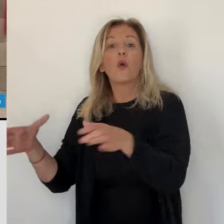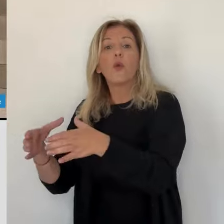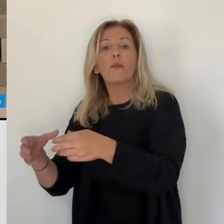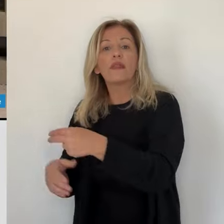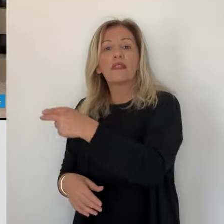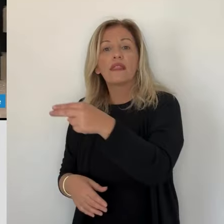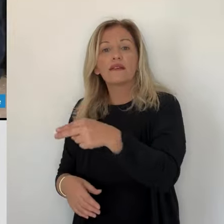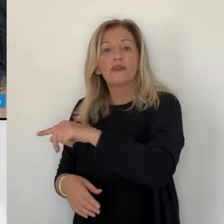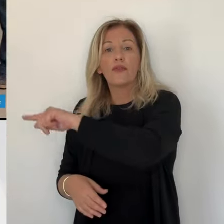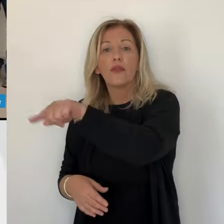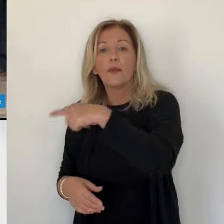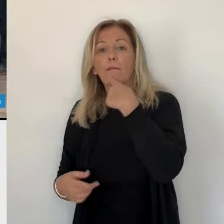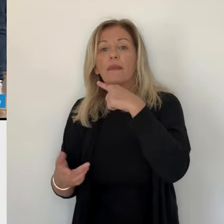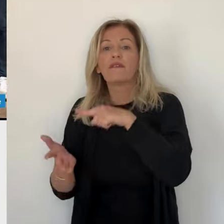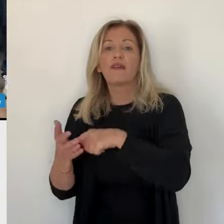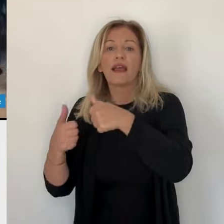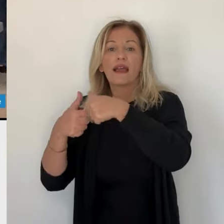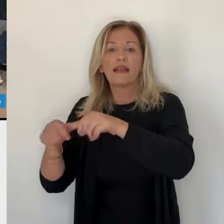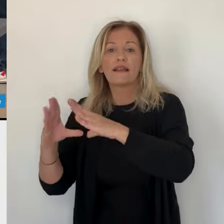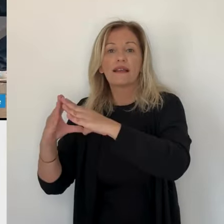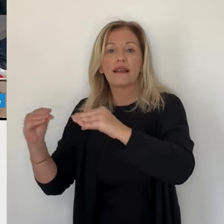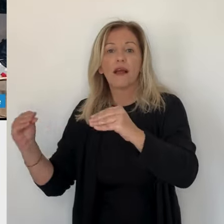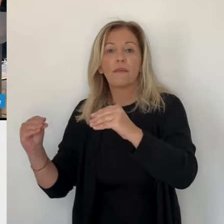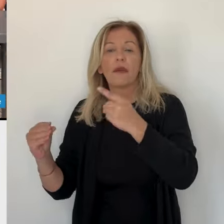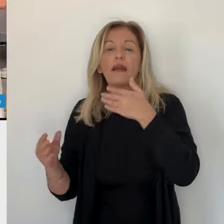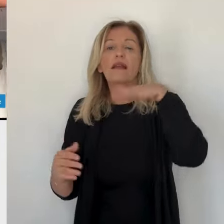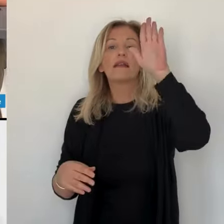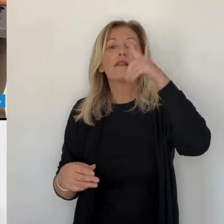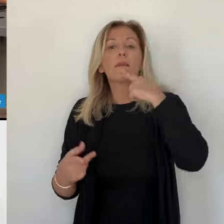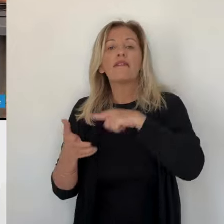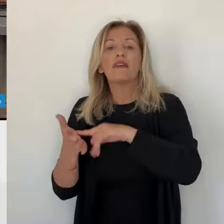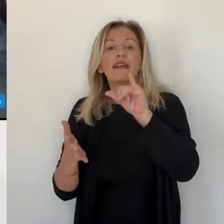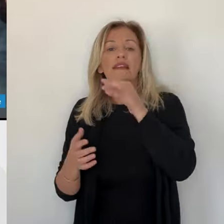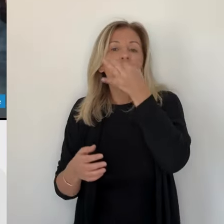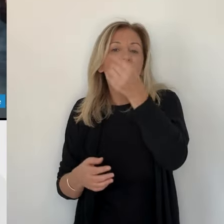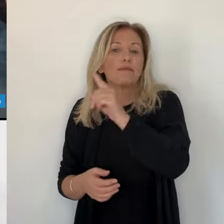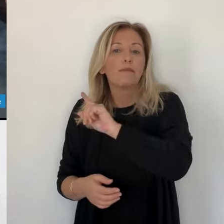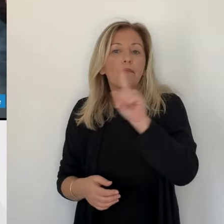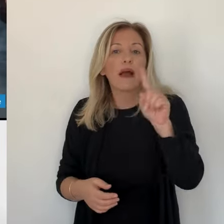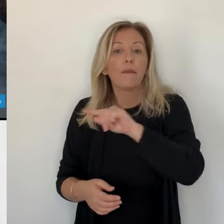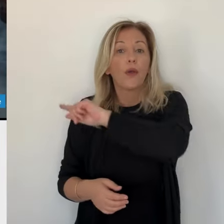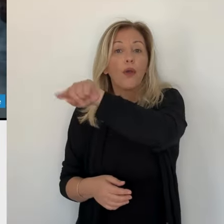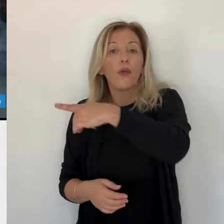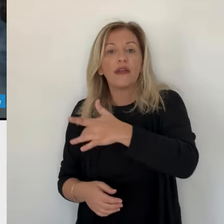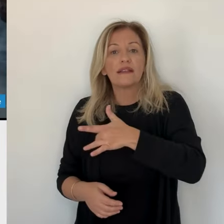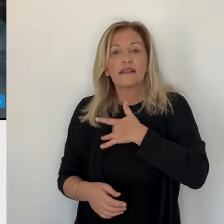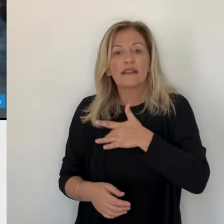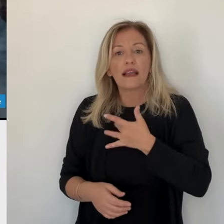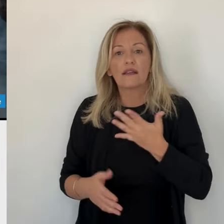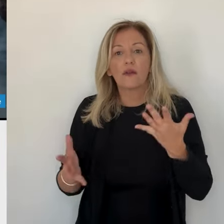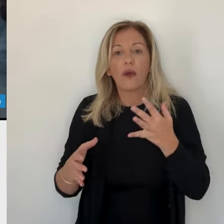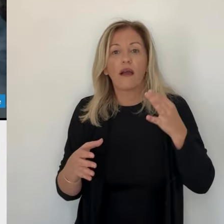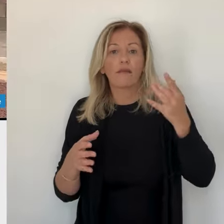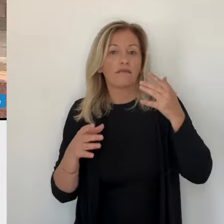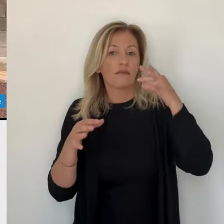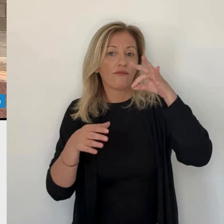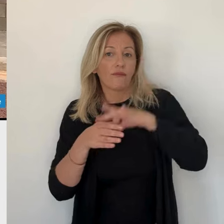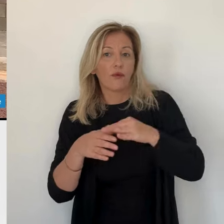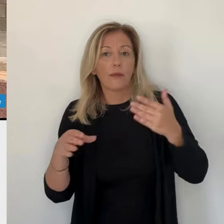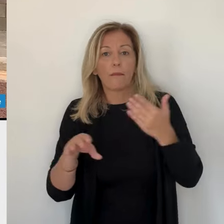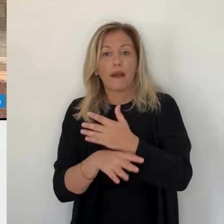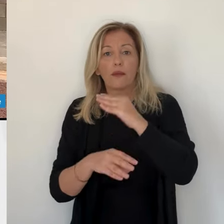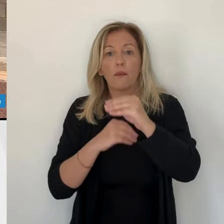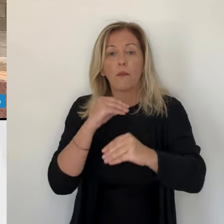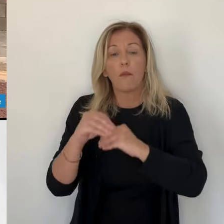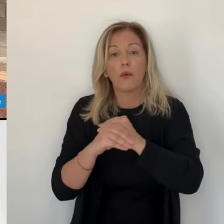Chez Nazion, on est plus de modération. On prend soin de ne pas faire valoir quel candidat avait la préférence des indépendantistes. Le seul